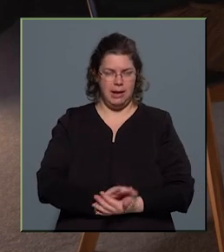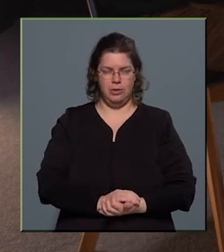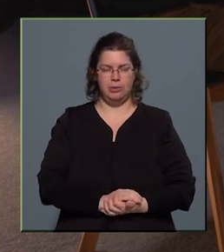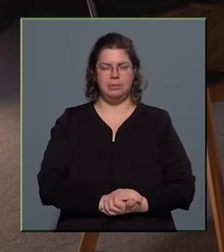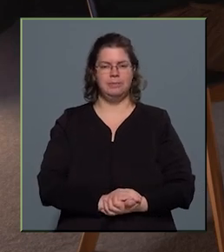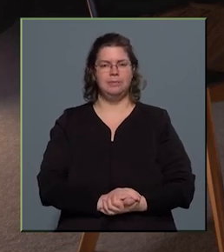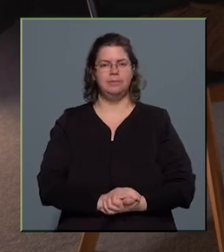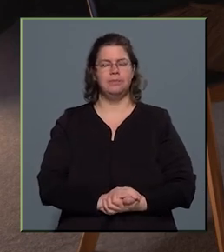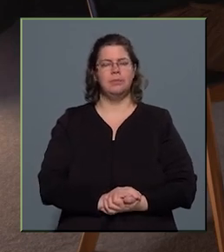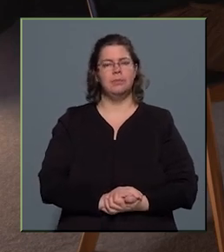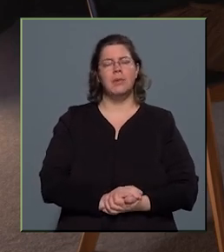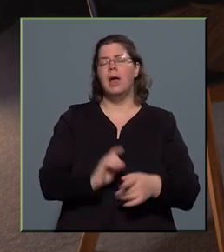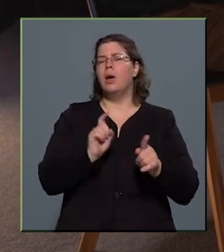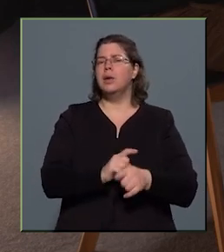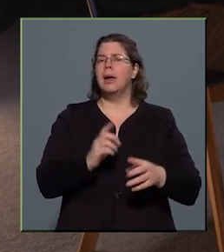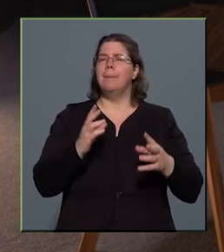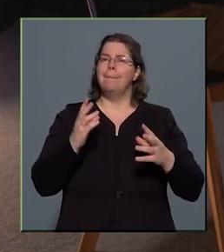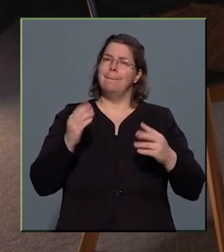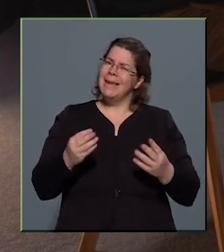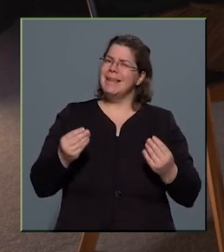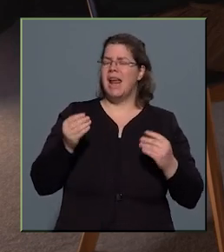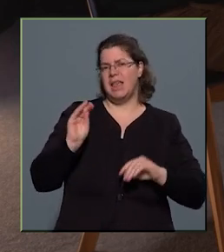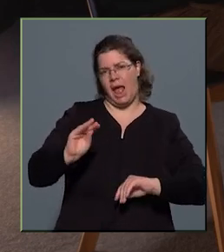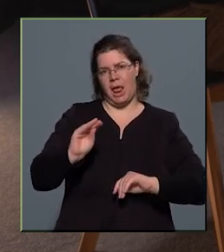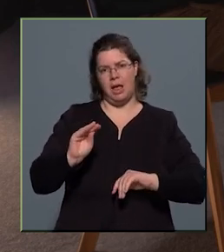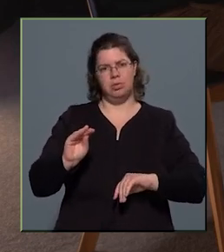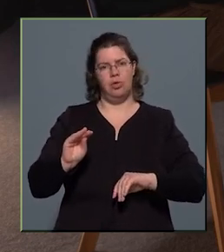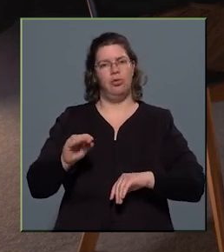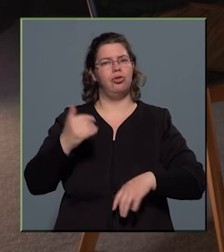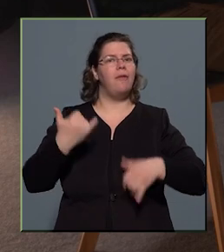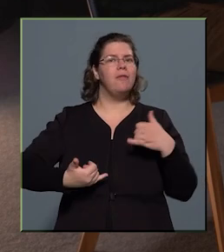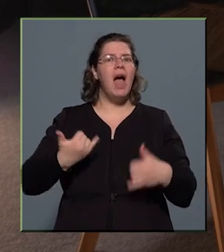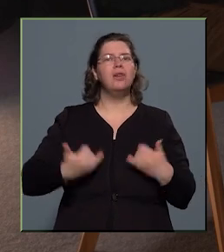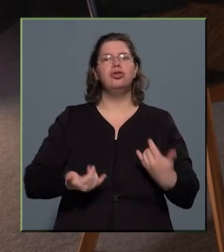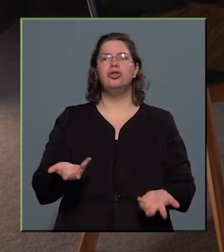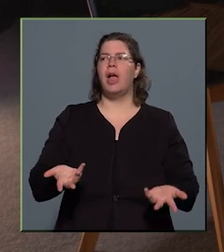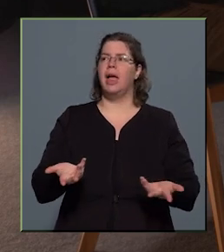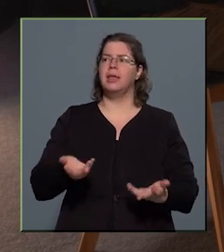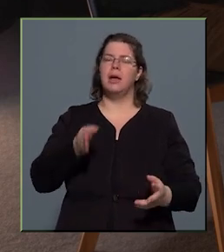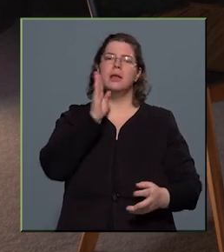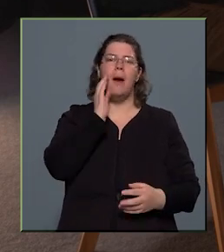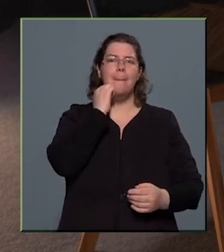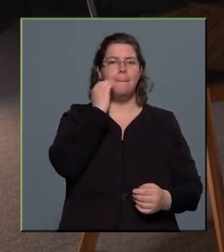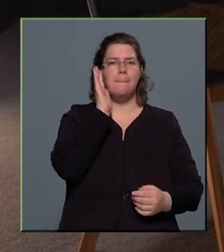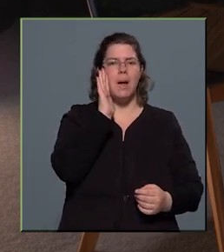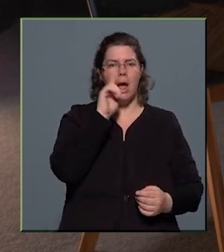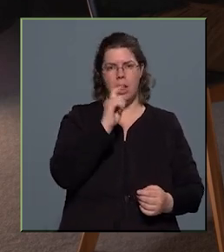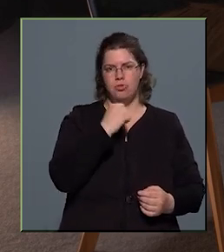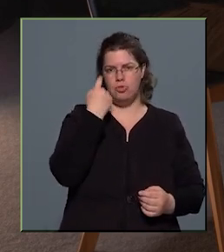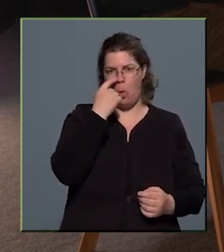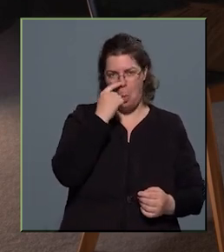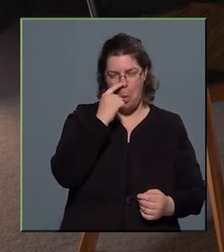Egyébként ugye mennyire jelentős a verseny az Amazon fő